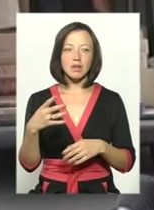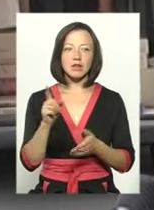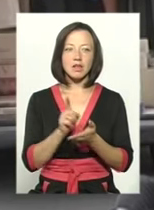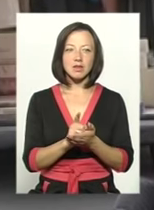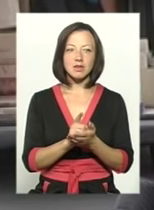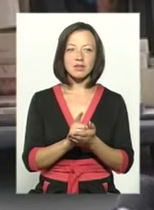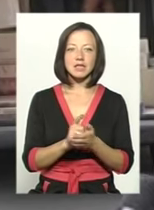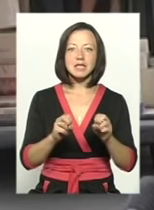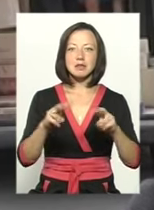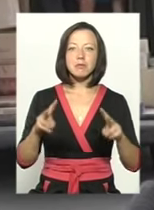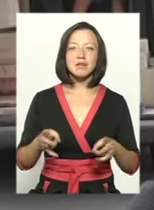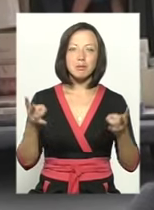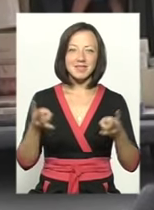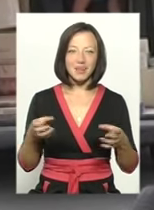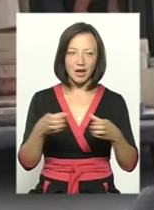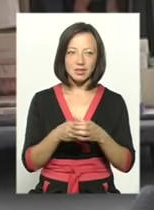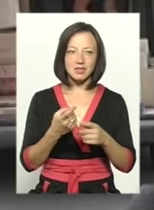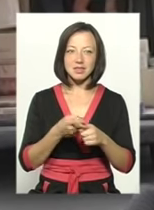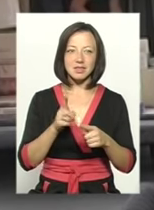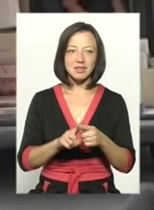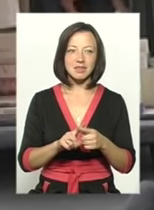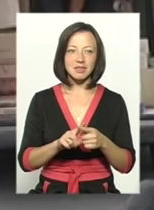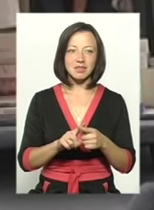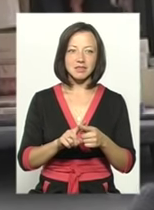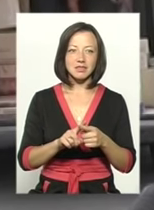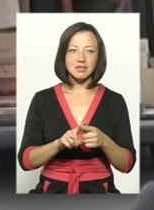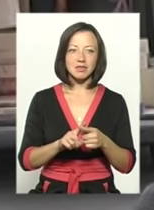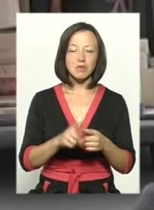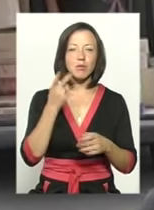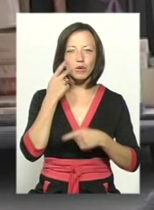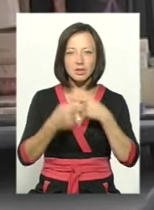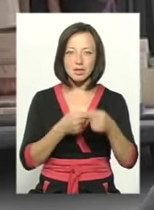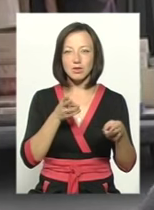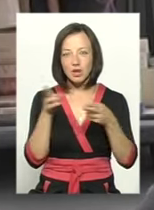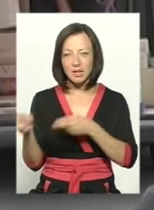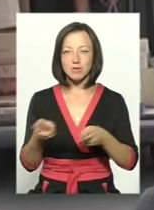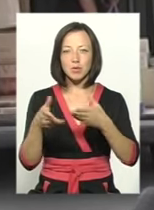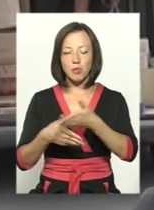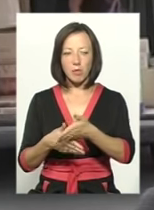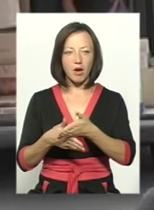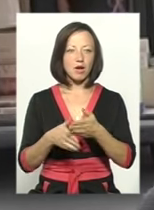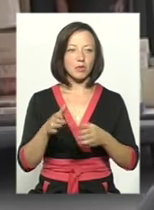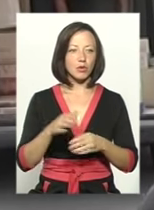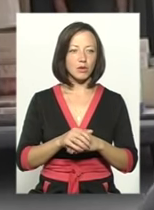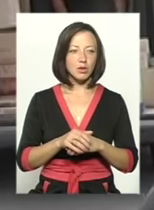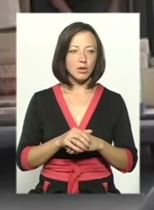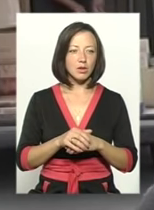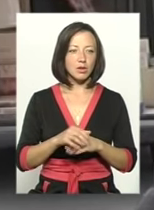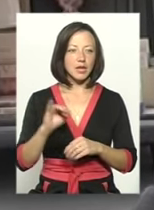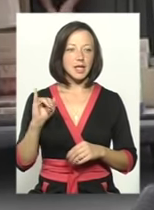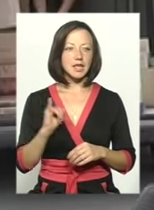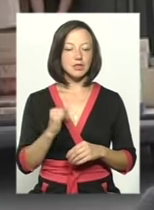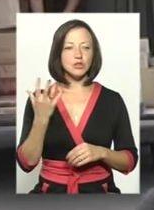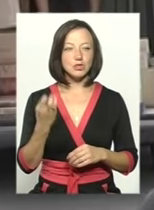до наших, звичайно, спецпризначенців. Це незамінні мої хлопці, до яких постійно ми заїжджаємо, допомагаємо їм. Ну, і